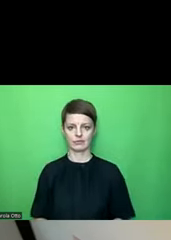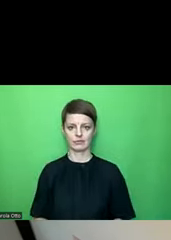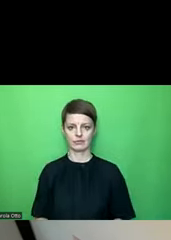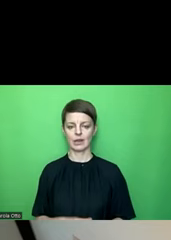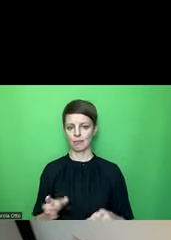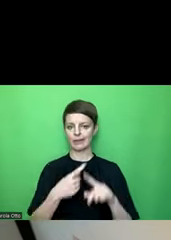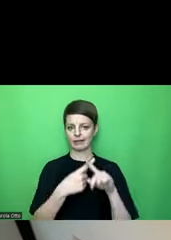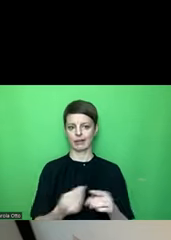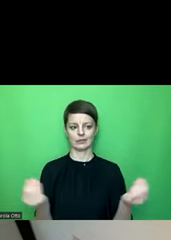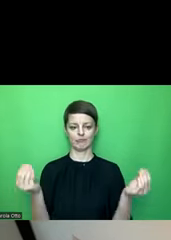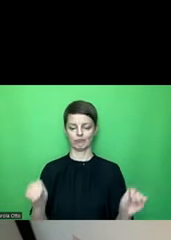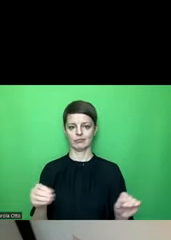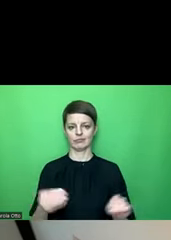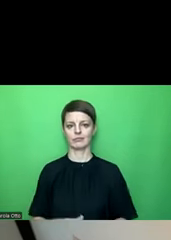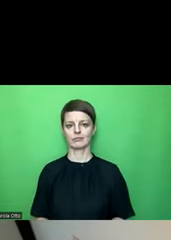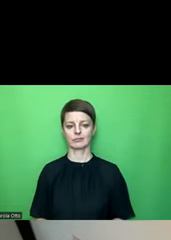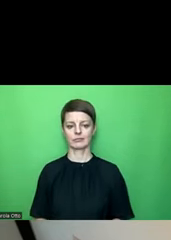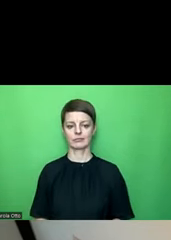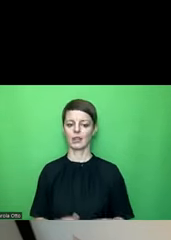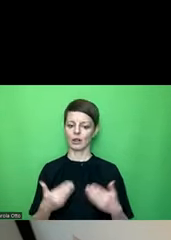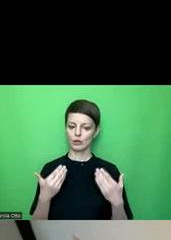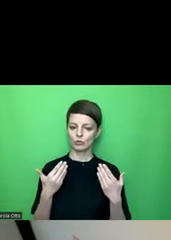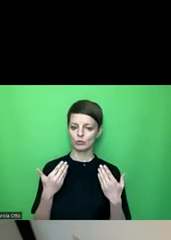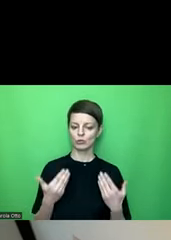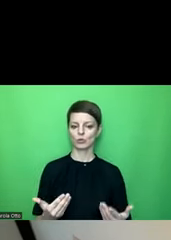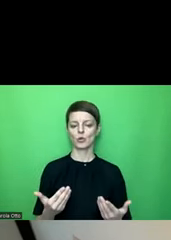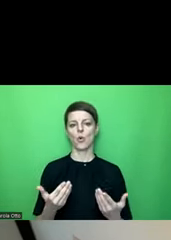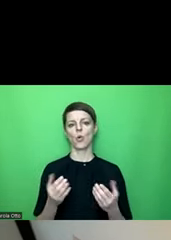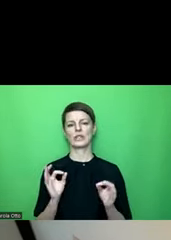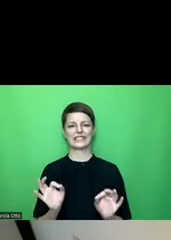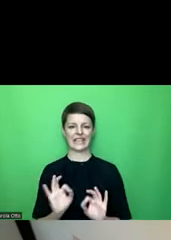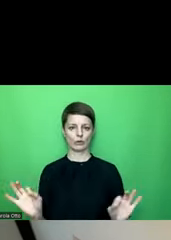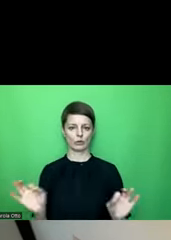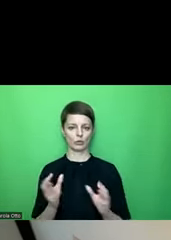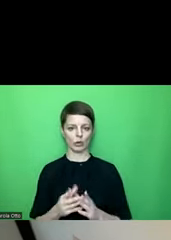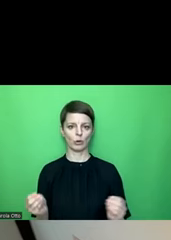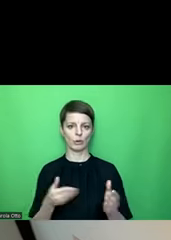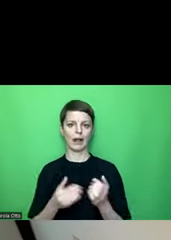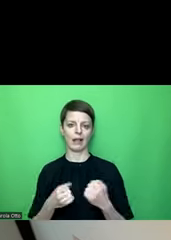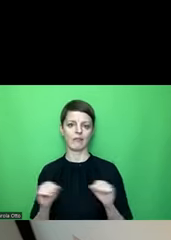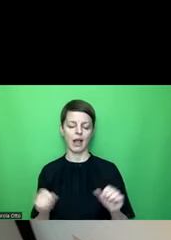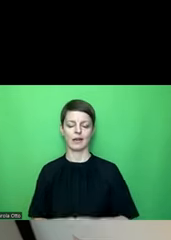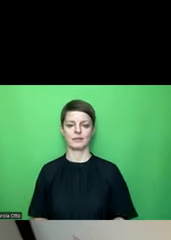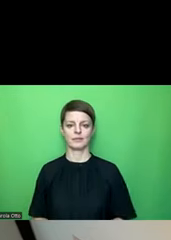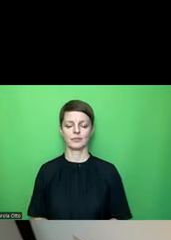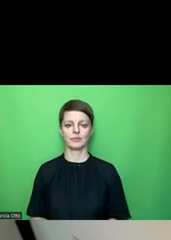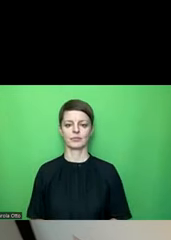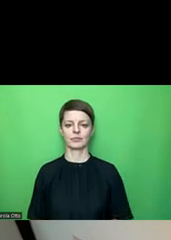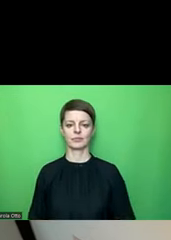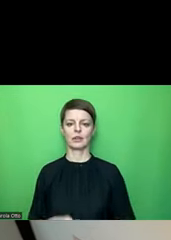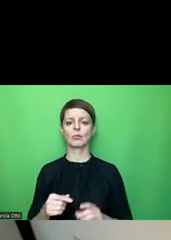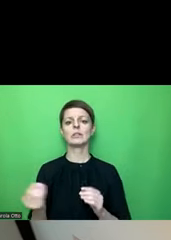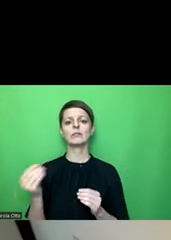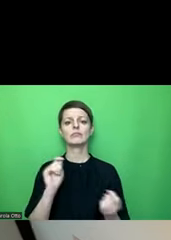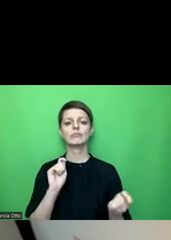,3%. Das wäre sau mal eine sehr gute Lösung im Sinne der Barrierefreiheit. Kann dann immer noch ein bisschen